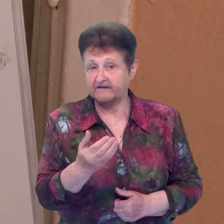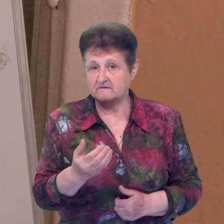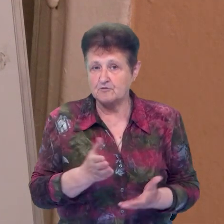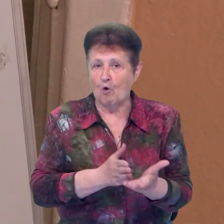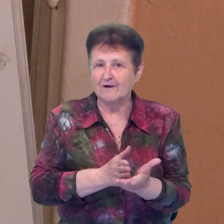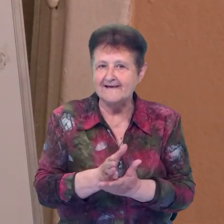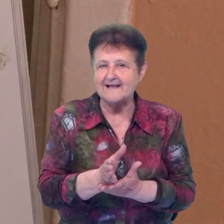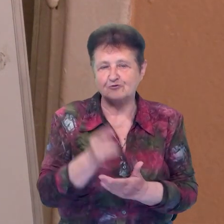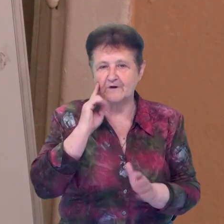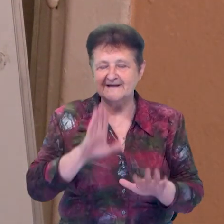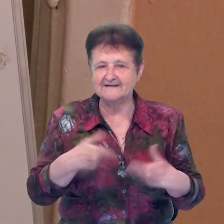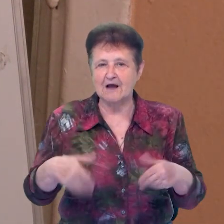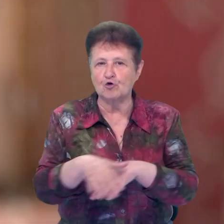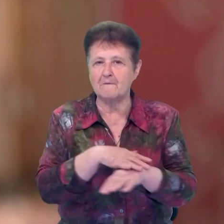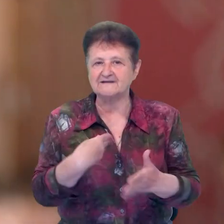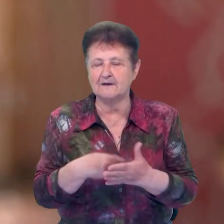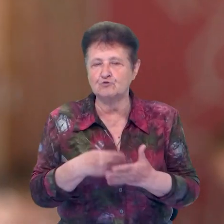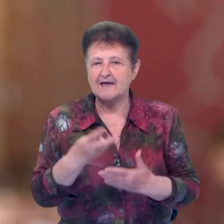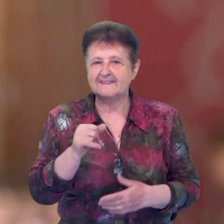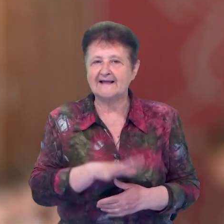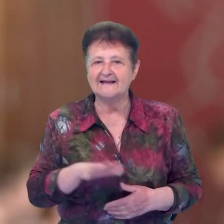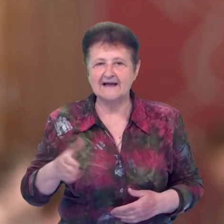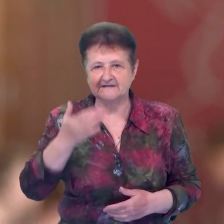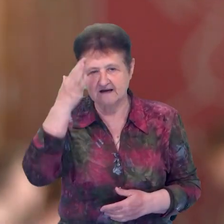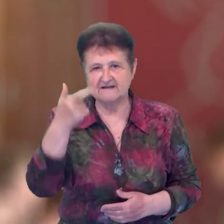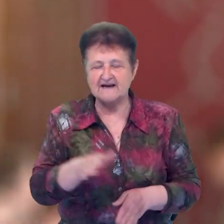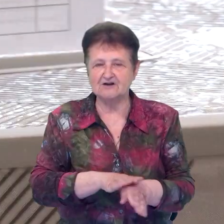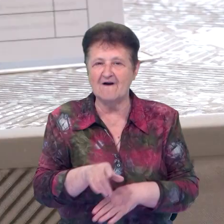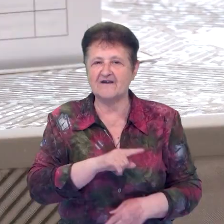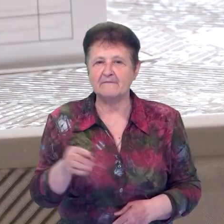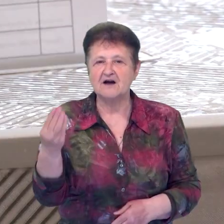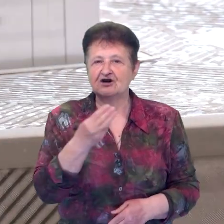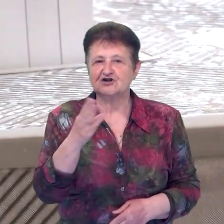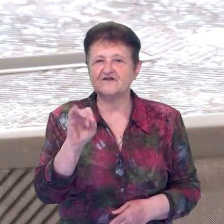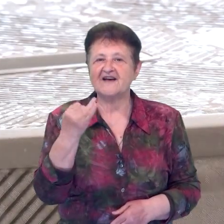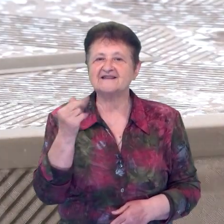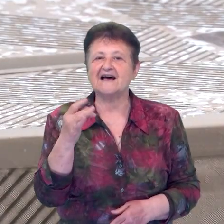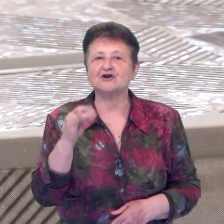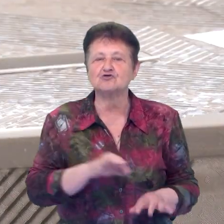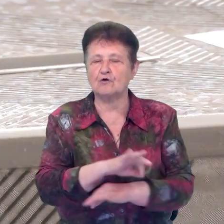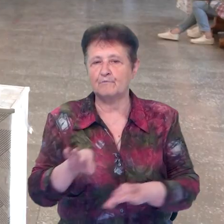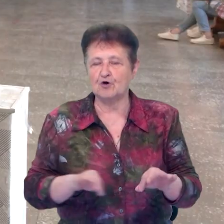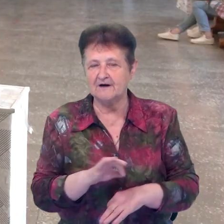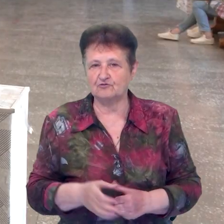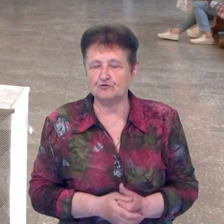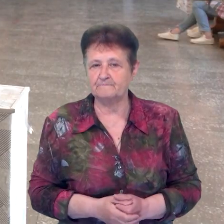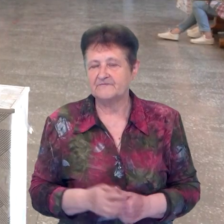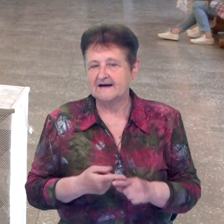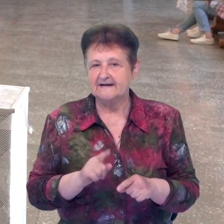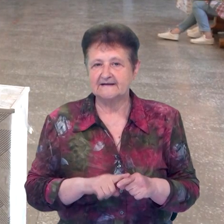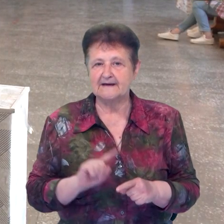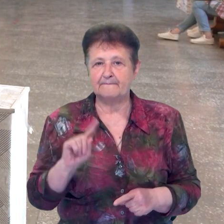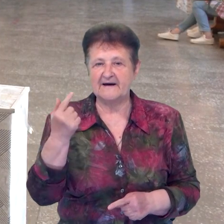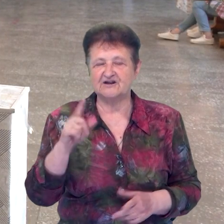– координатор ініціативи «Громадський бюджет на дитячі мрії». Її реалізують у рамках швейцарсько-українського проєкту «Де Сайт». Це вперше